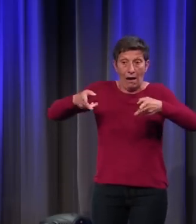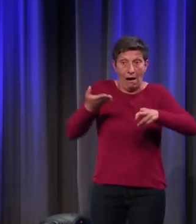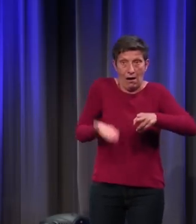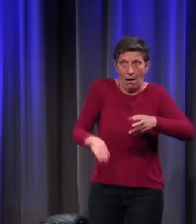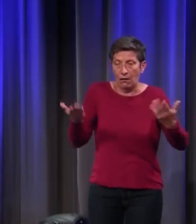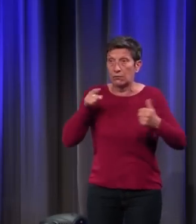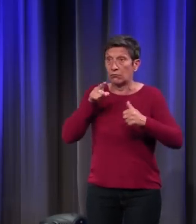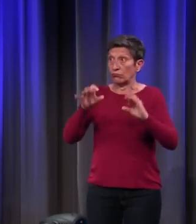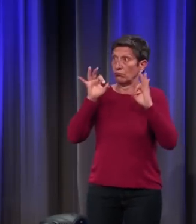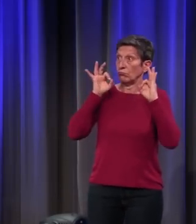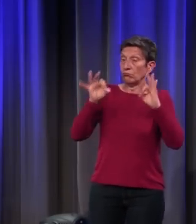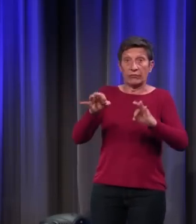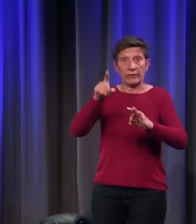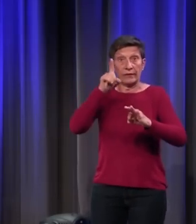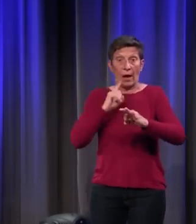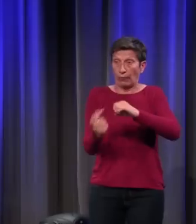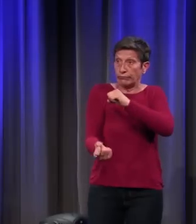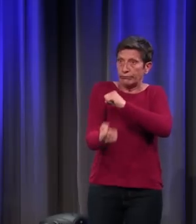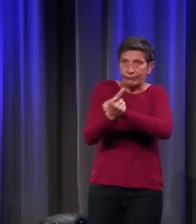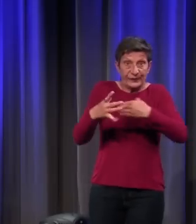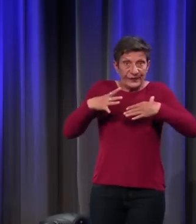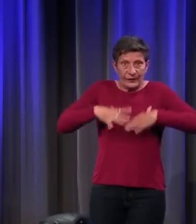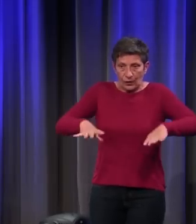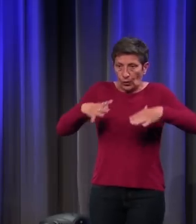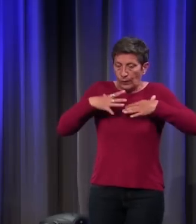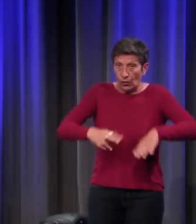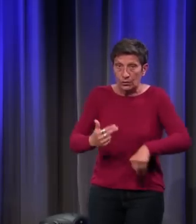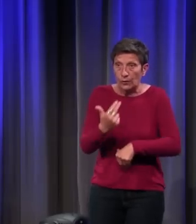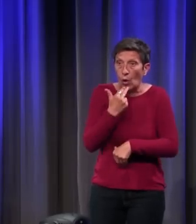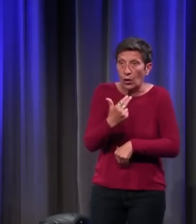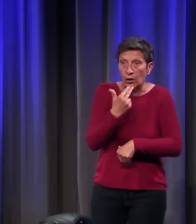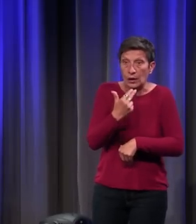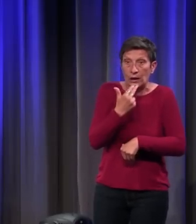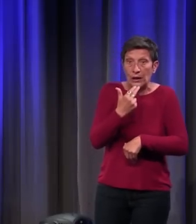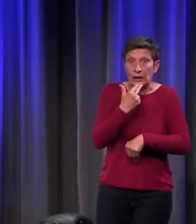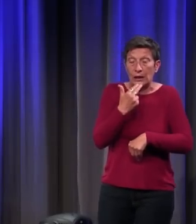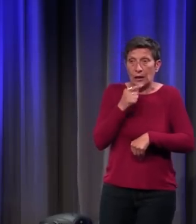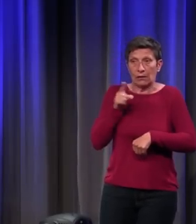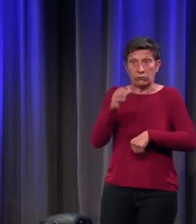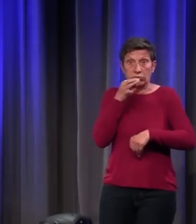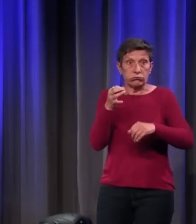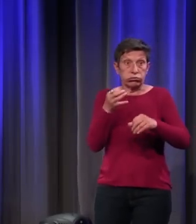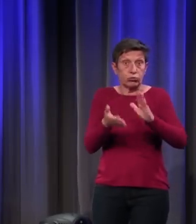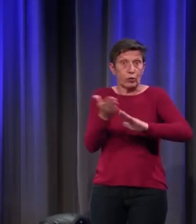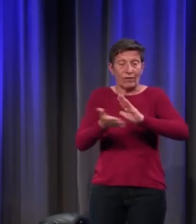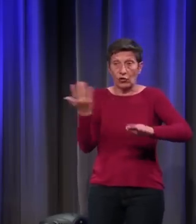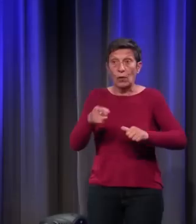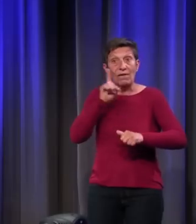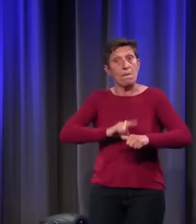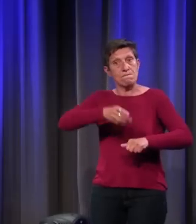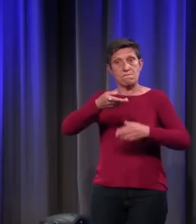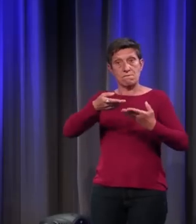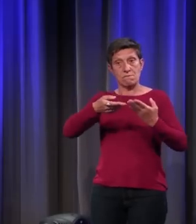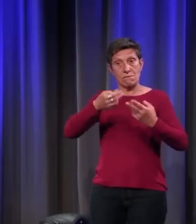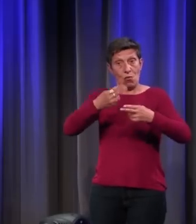voit arriver, pour les femmes, pour le vêtement des femmes, des modes qu'il appelle barbares. C'est-à que les femmes romaines commencent à s